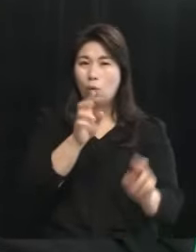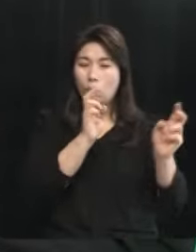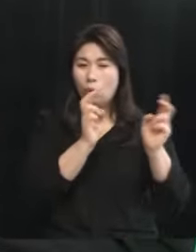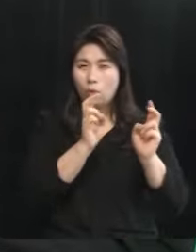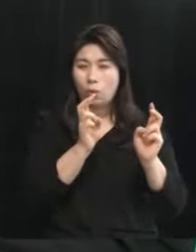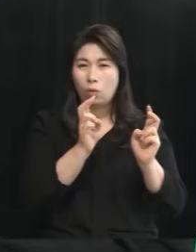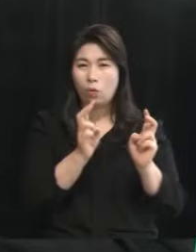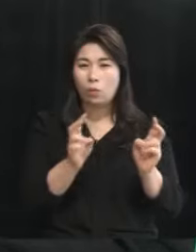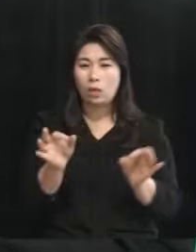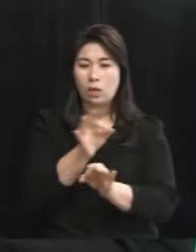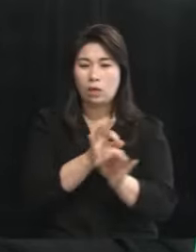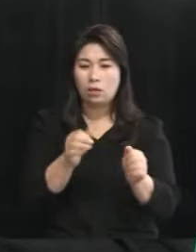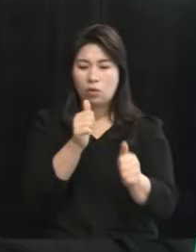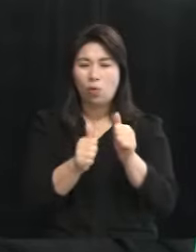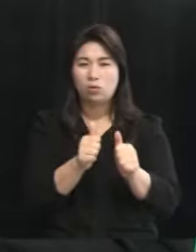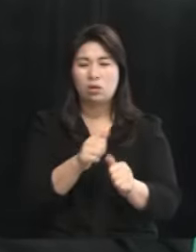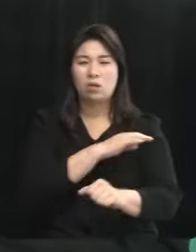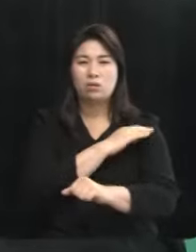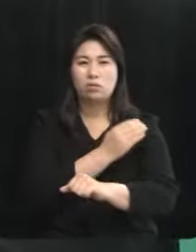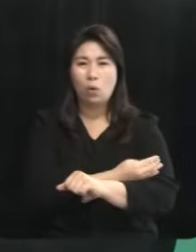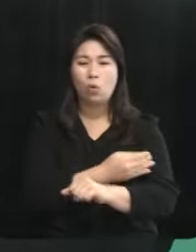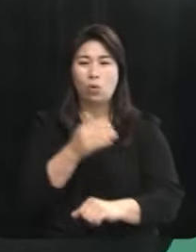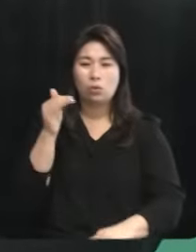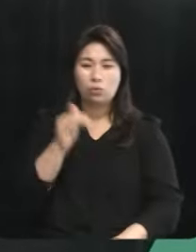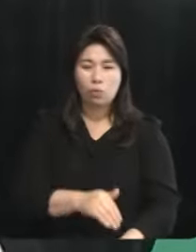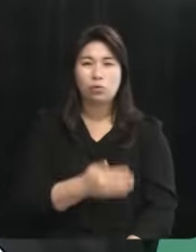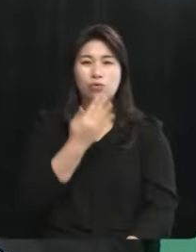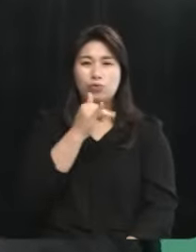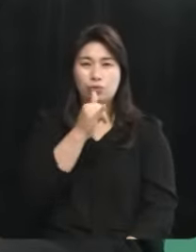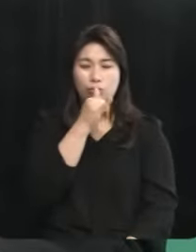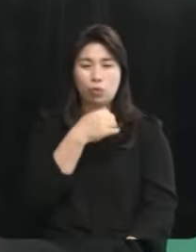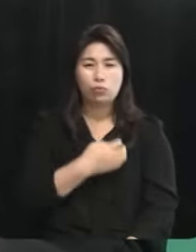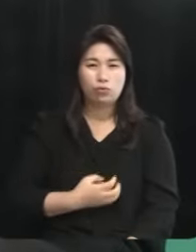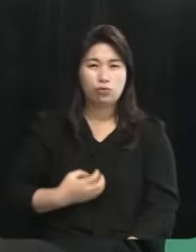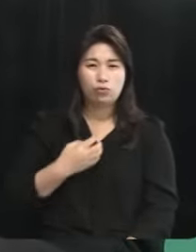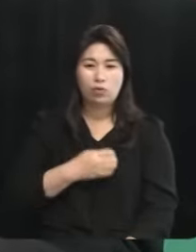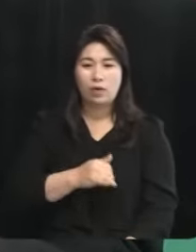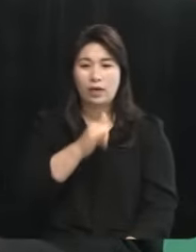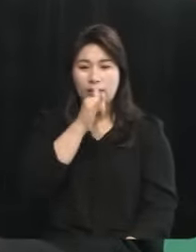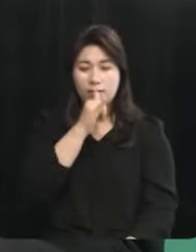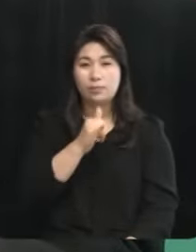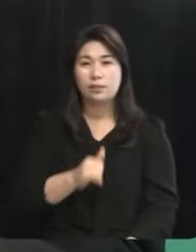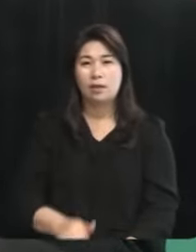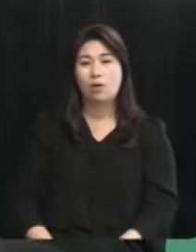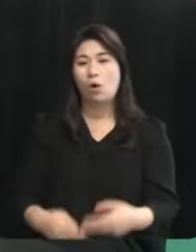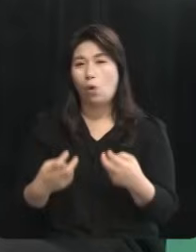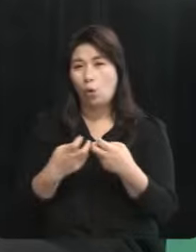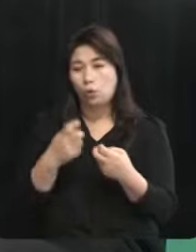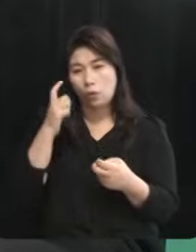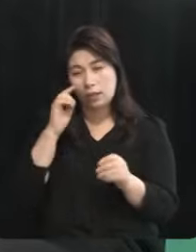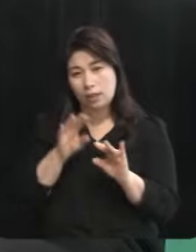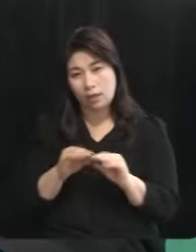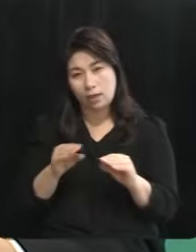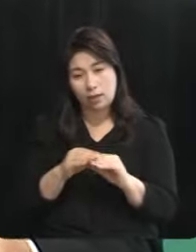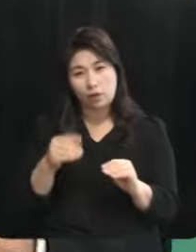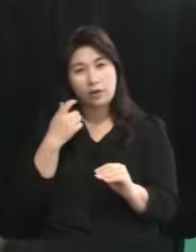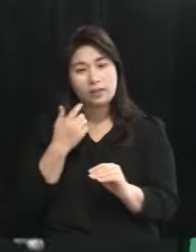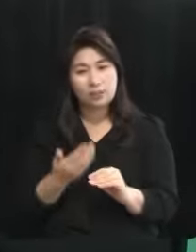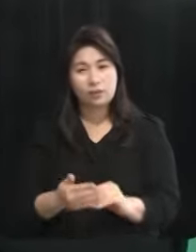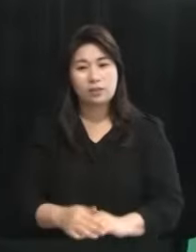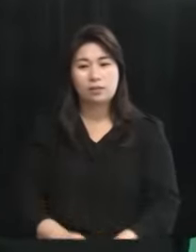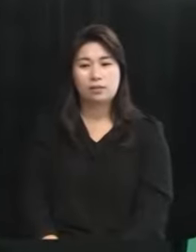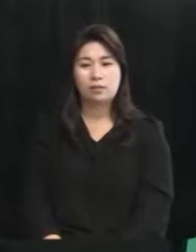경쟁력을 떨어뜨린다는 불만들이 있습니다 우려가 있는데 이 부분은 어떻게 해결하실 생각이십니까?